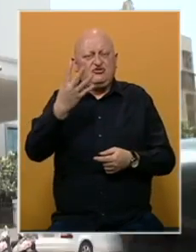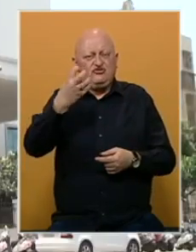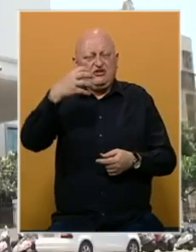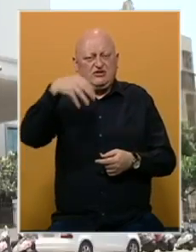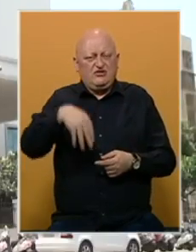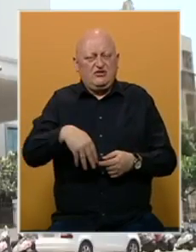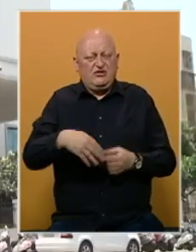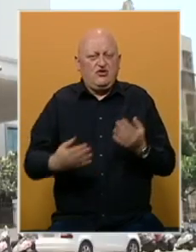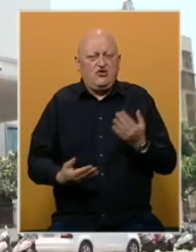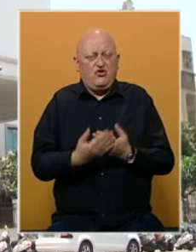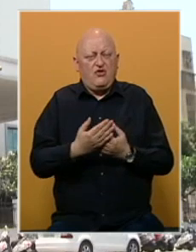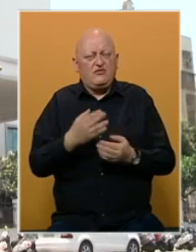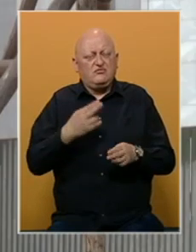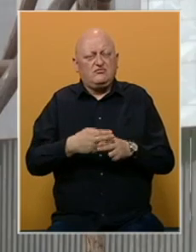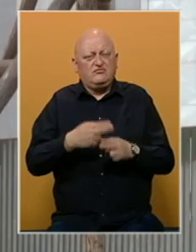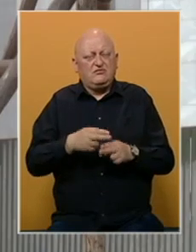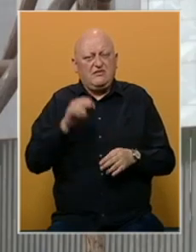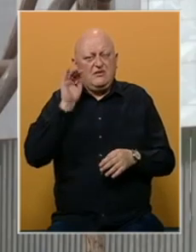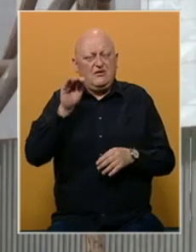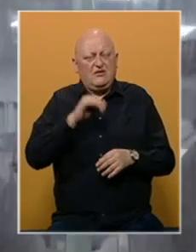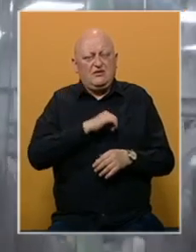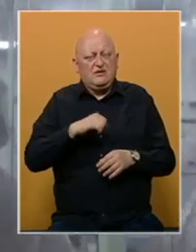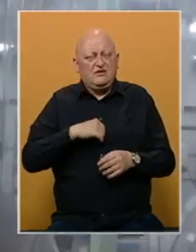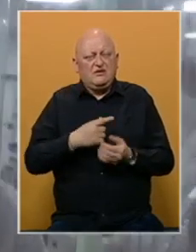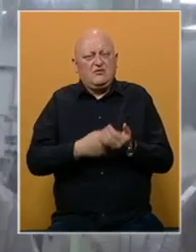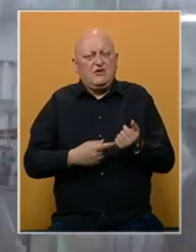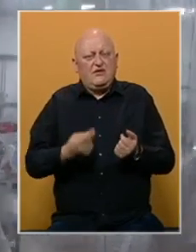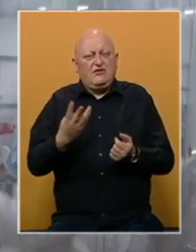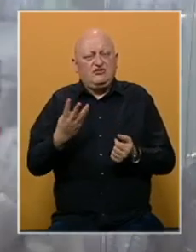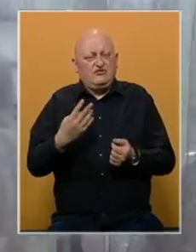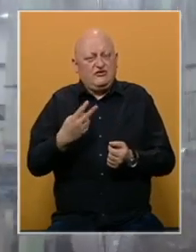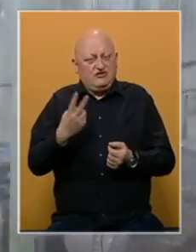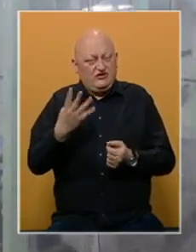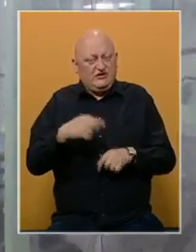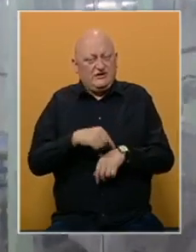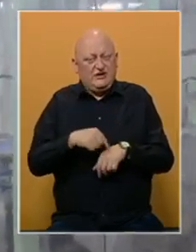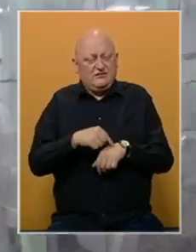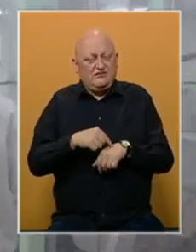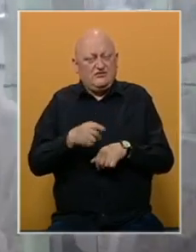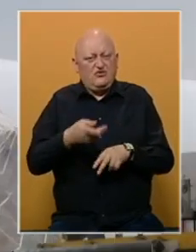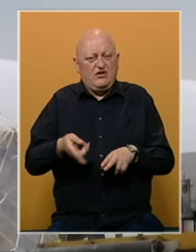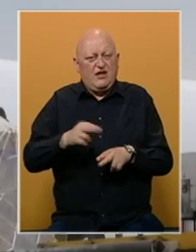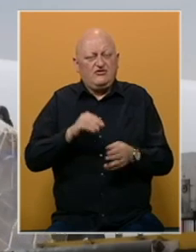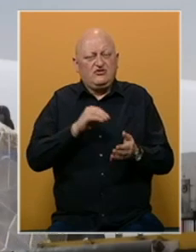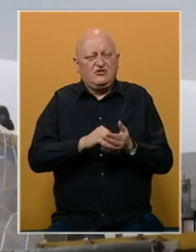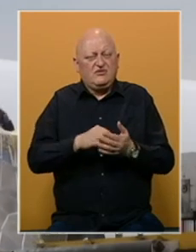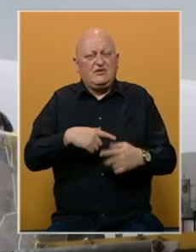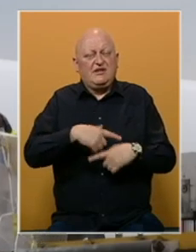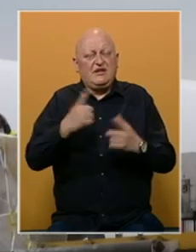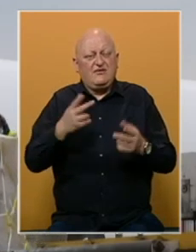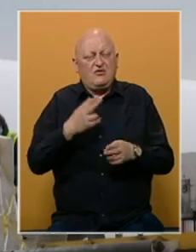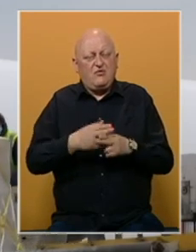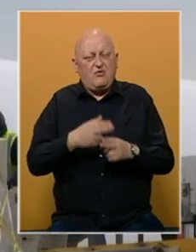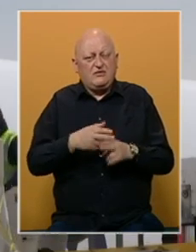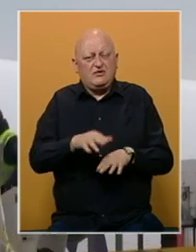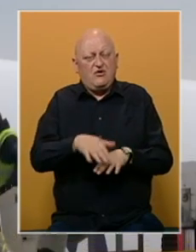.000 novih infekcija prijavljeno je samo u posljednja 24 sata. To je najveći broj dnevno zaraženih i od